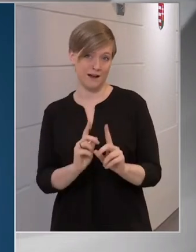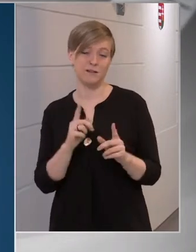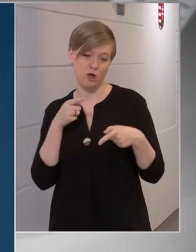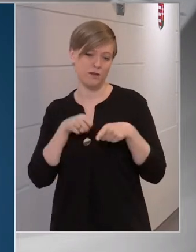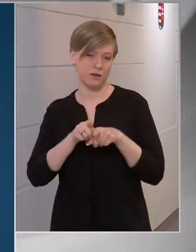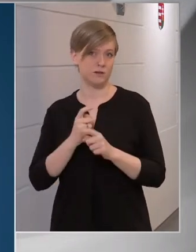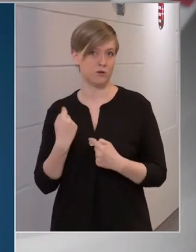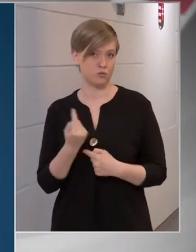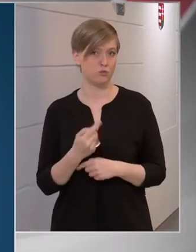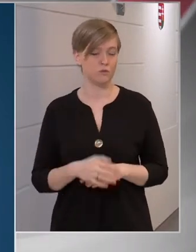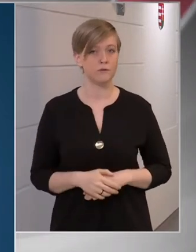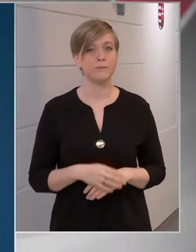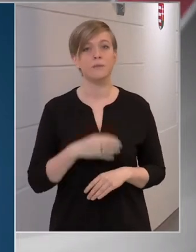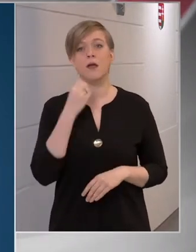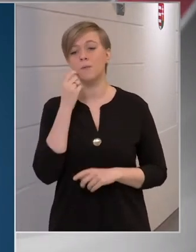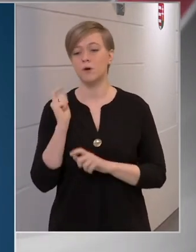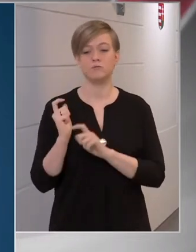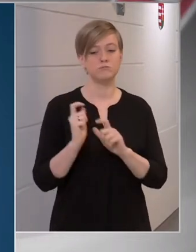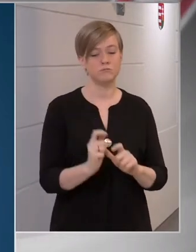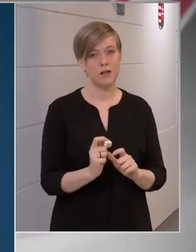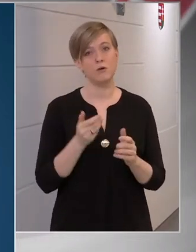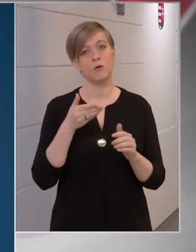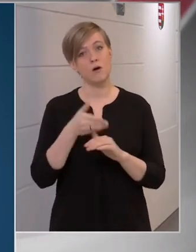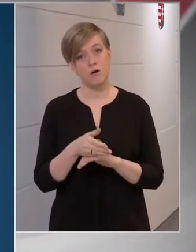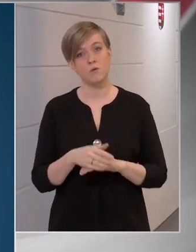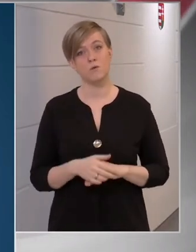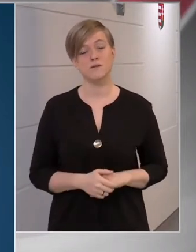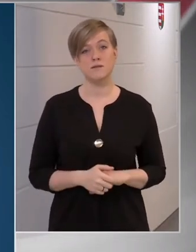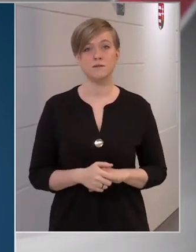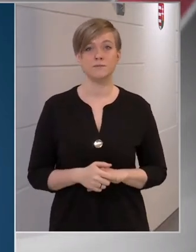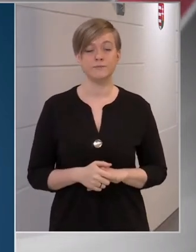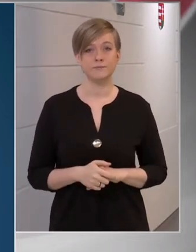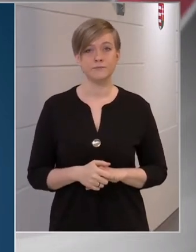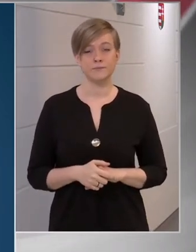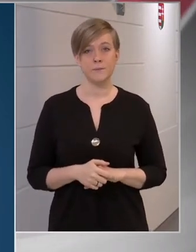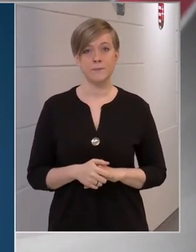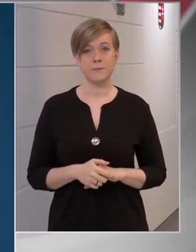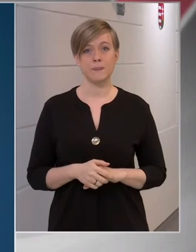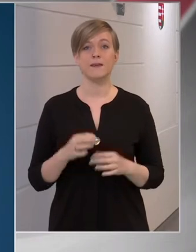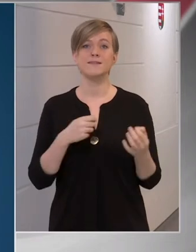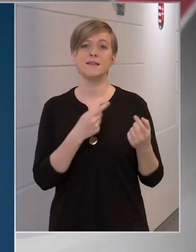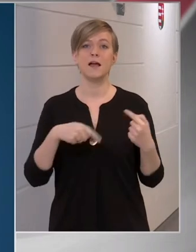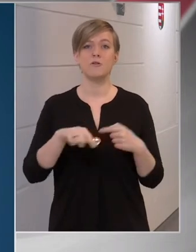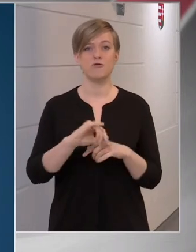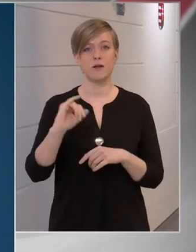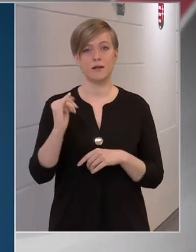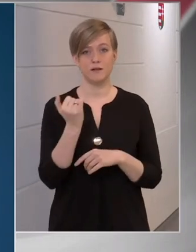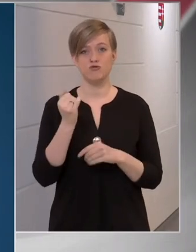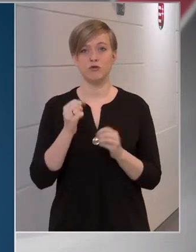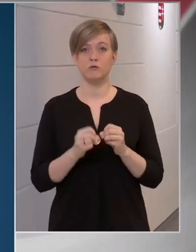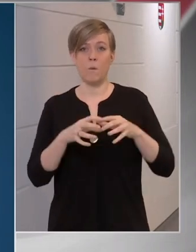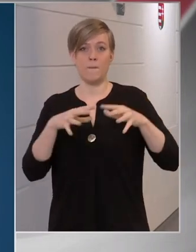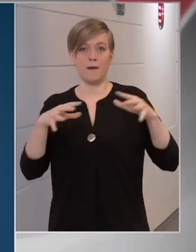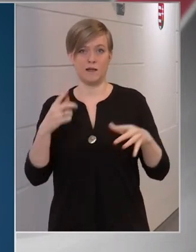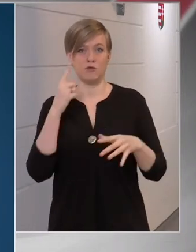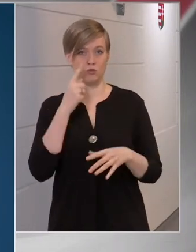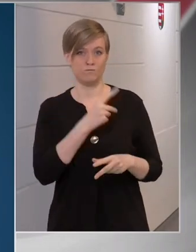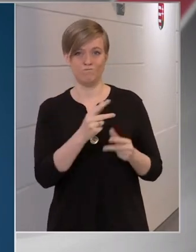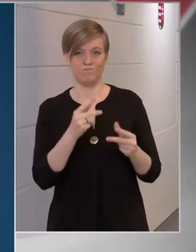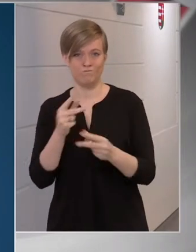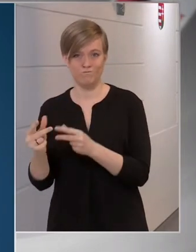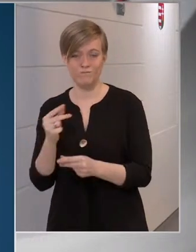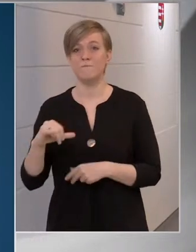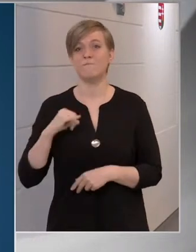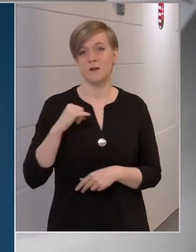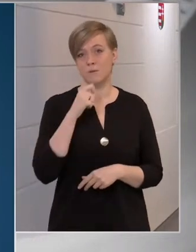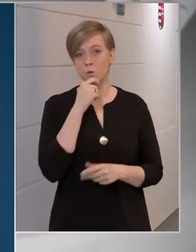egyetértünk, hogy amikor eljutunk oda, hogy a cigányság is tömegesen tud oltakozni, a